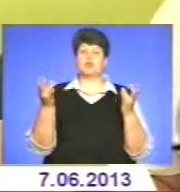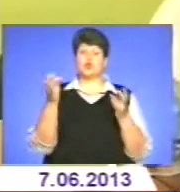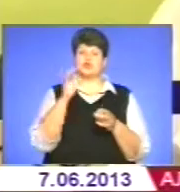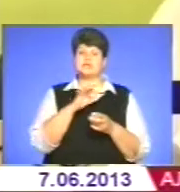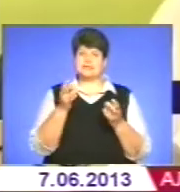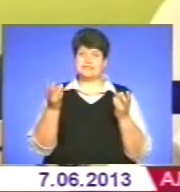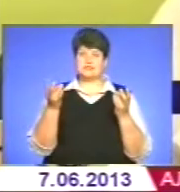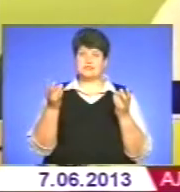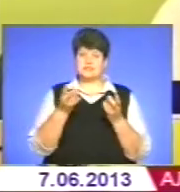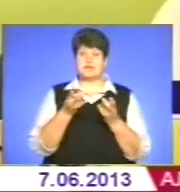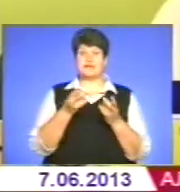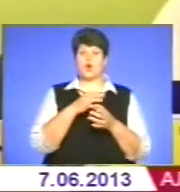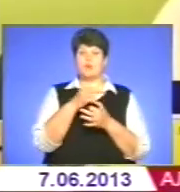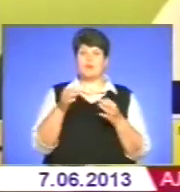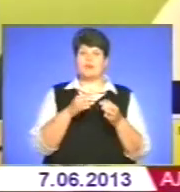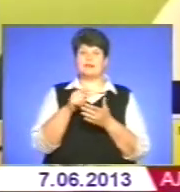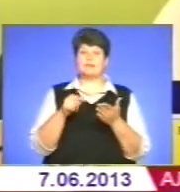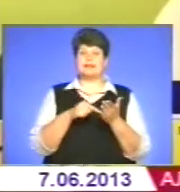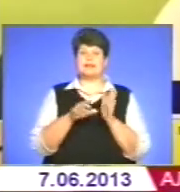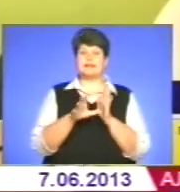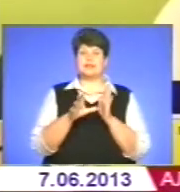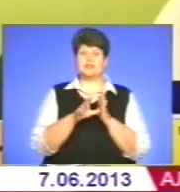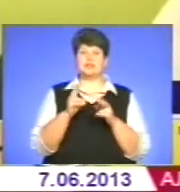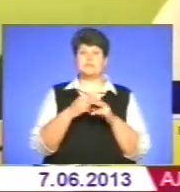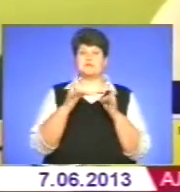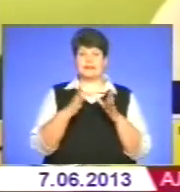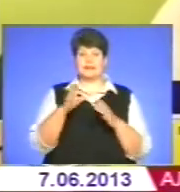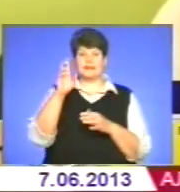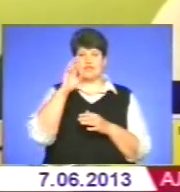обговорити питання енергетичної безпеки держави.